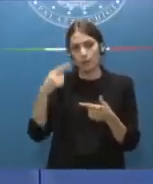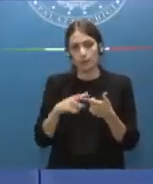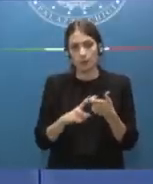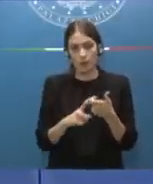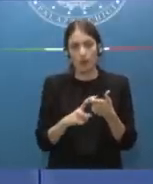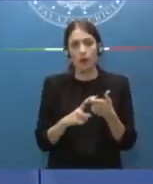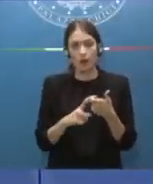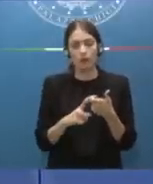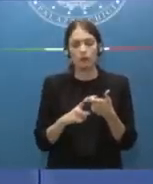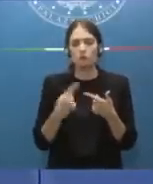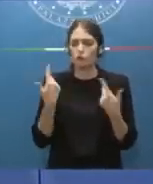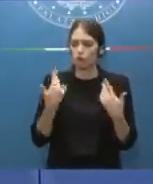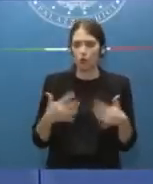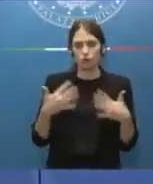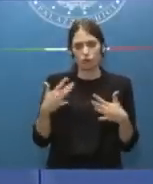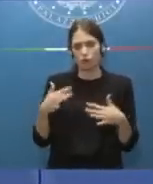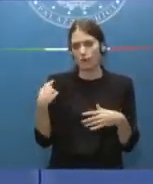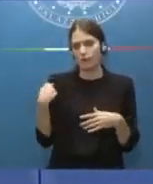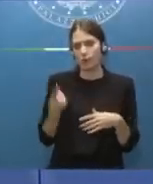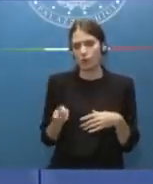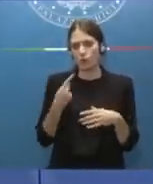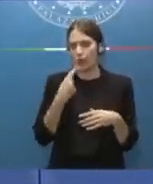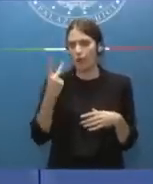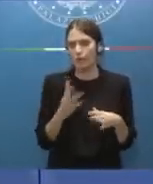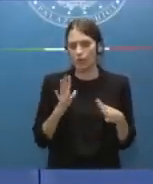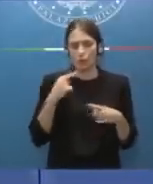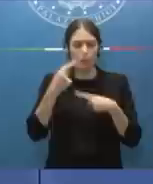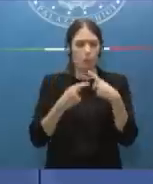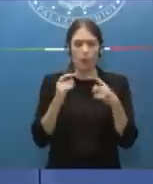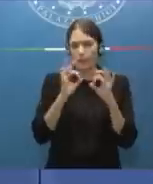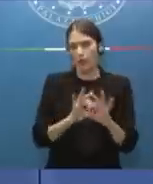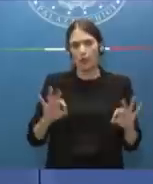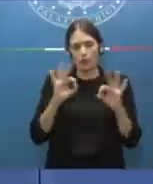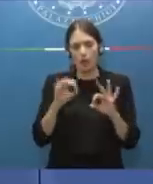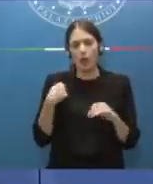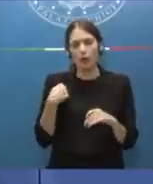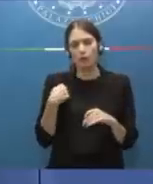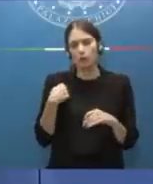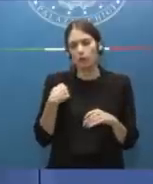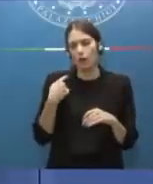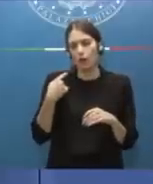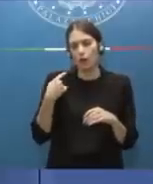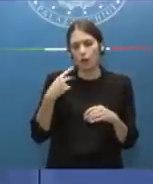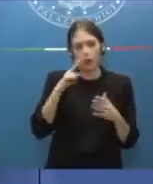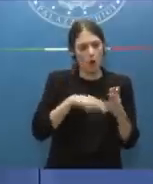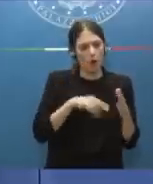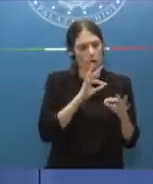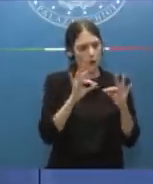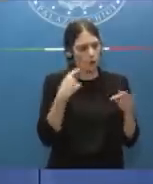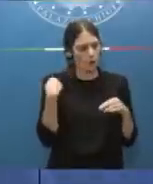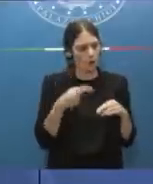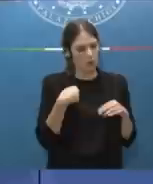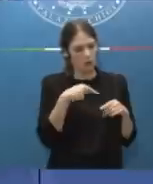Lo sto riscontrando, devo dirvi la verità. Questo lo dico senza polemiche. Negli ultimi giorni ho letto molte ricostruzioni su...